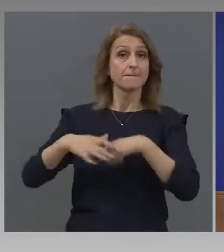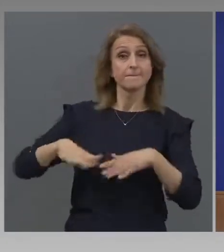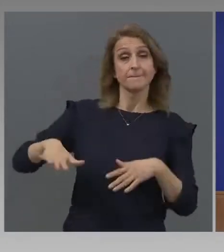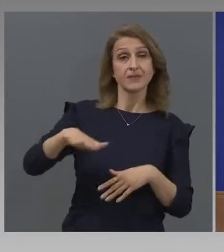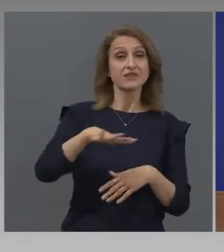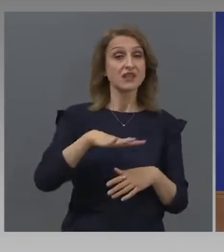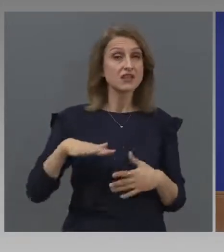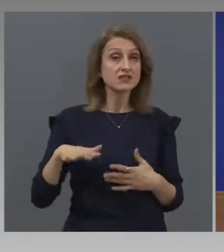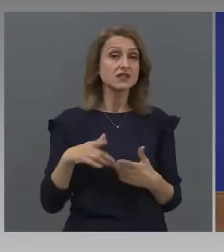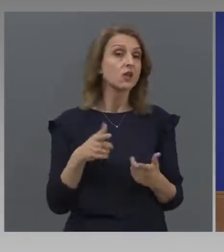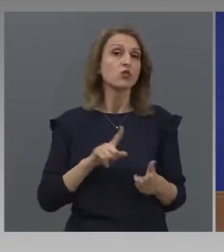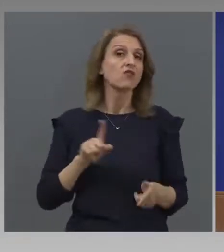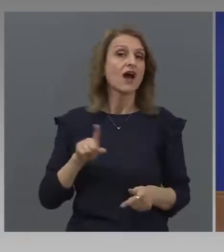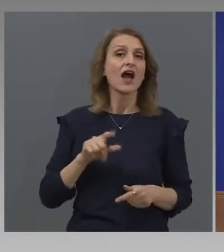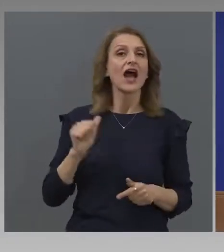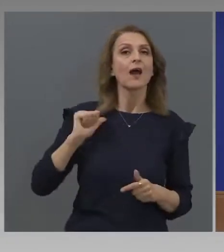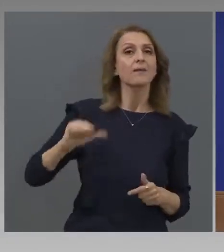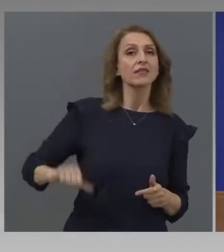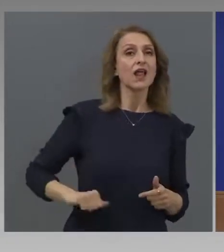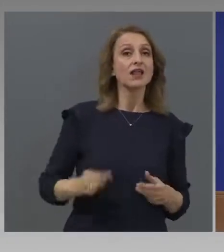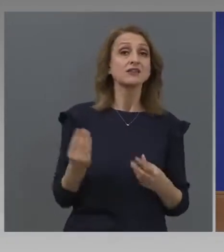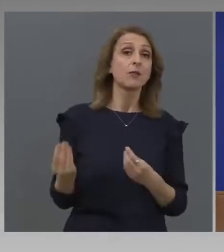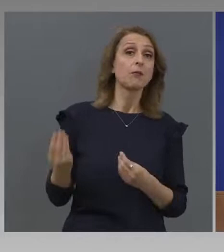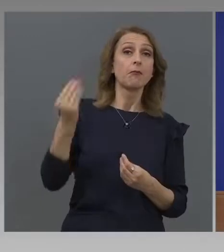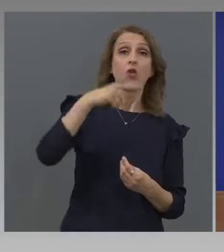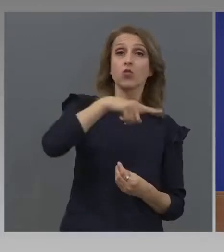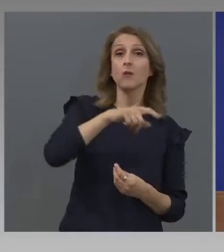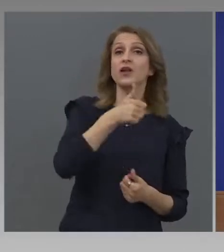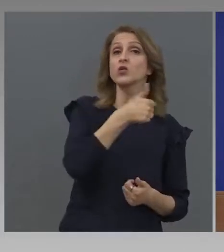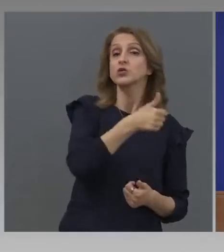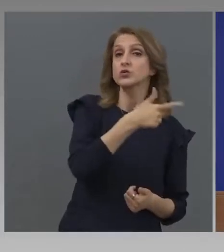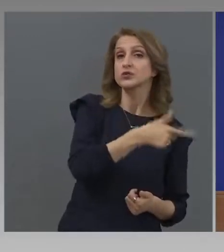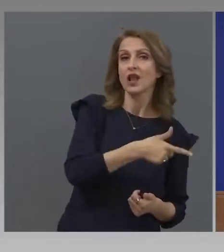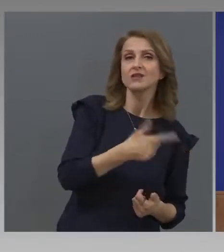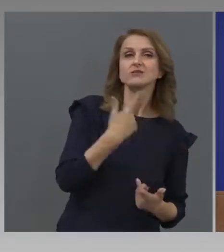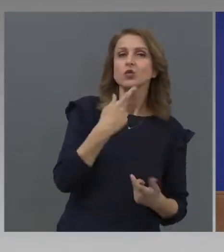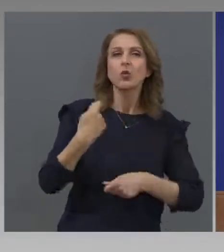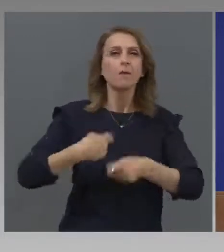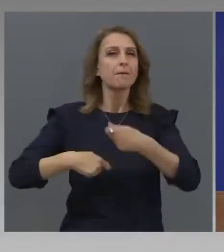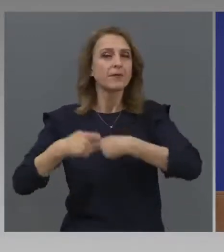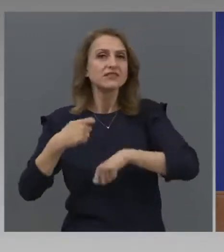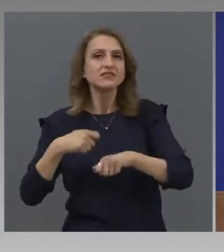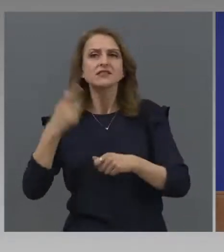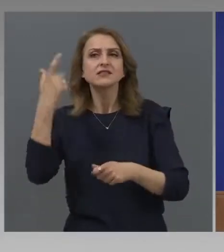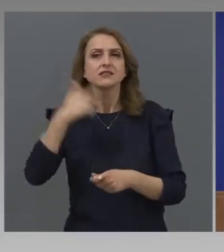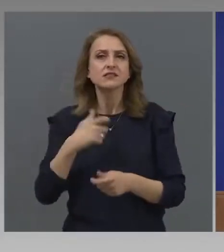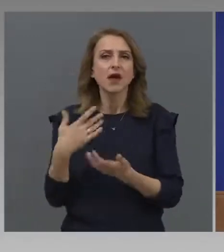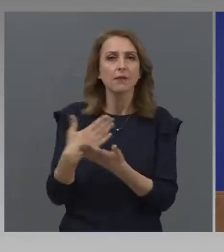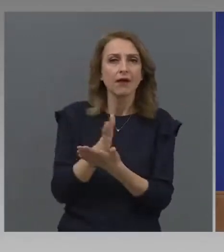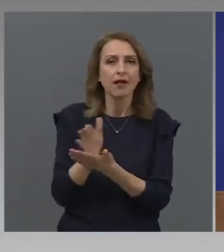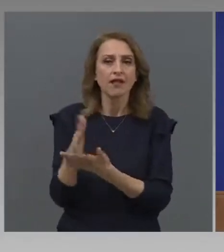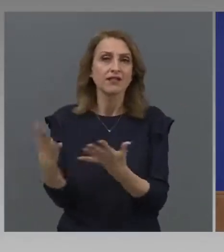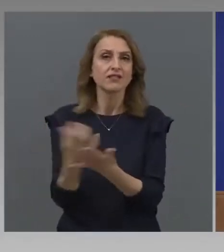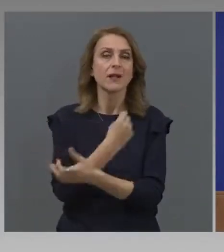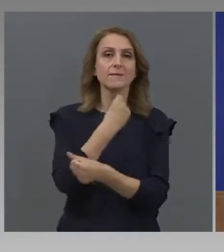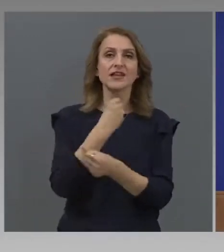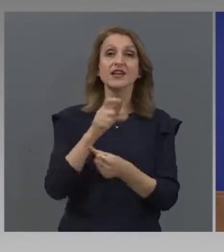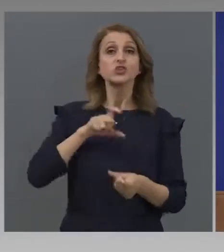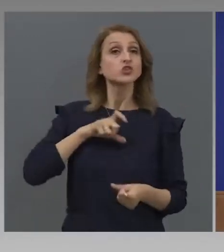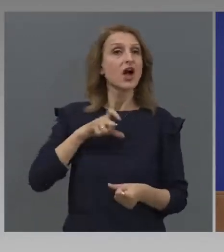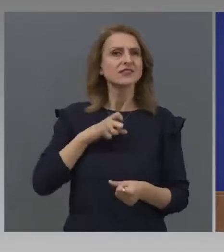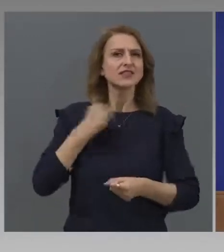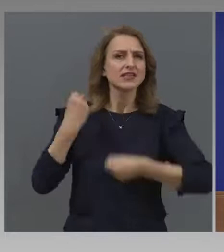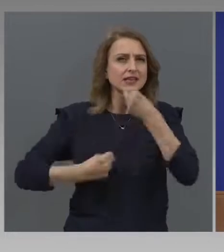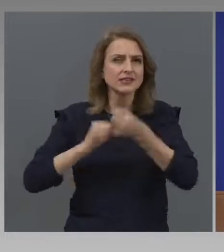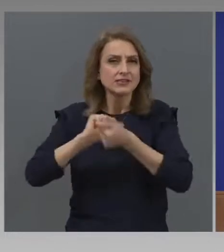Затова капитализм е по-добър от социализм. Защото бизнесмените и бизнеса сам си намери нишите. Частникът е